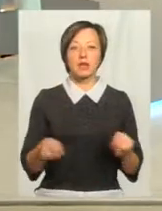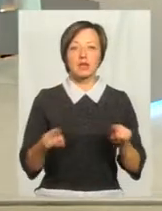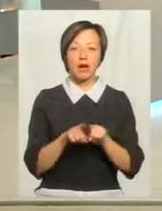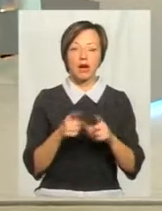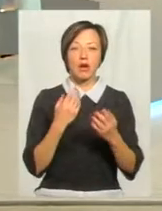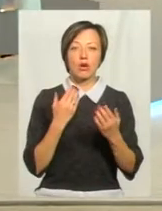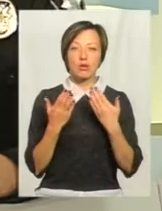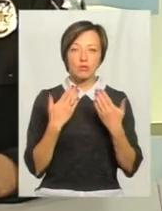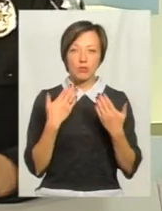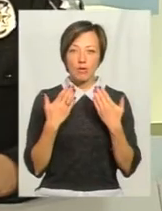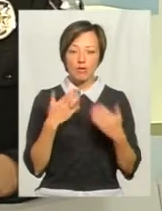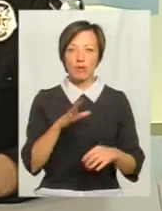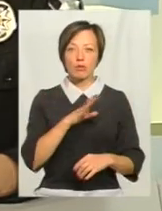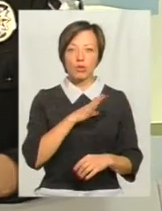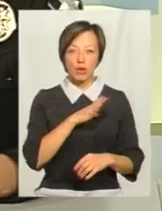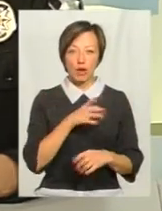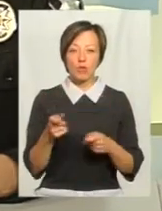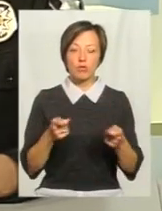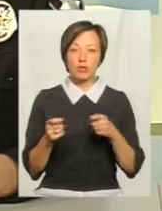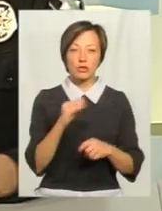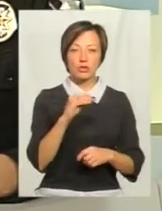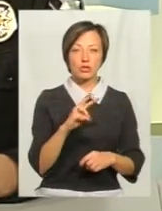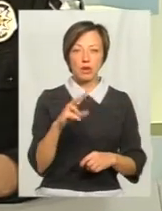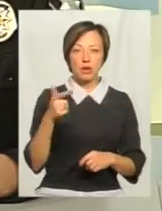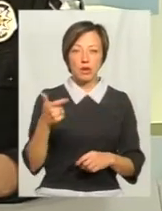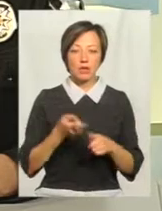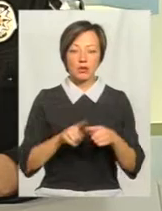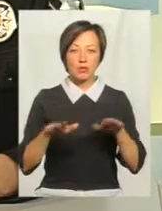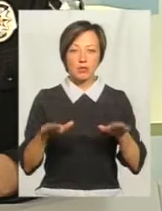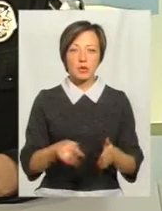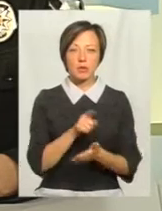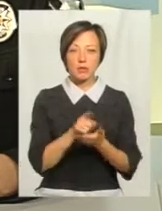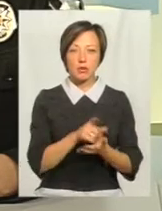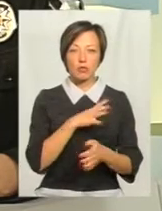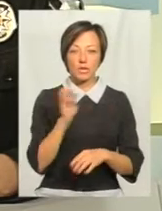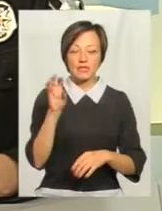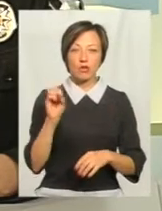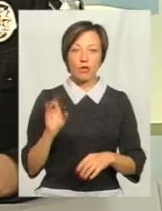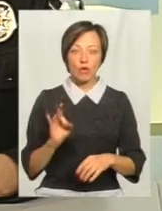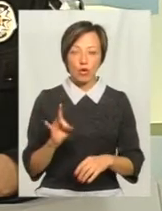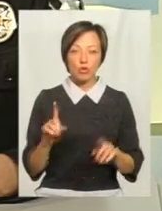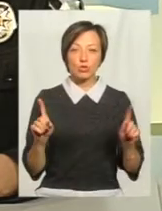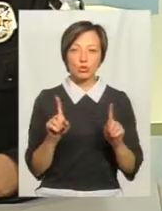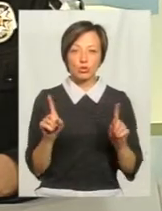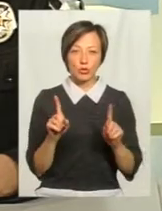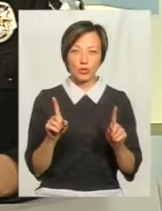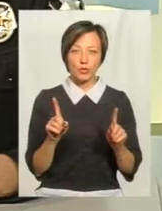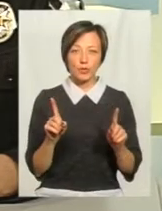була у управлінні ЖКГ про те, що там, на тому місці, мав стояти дійсно світлофор, для того, щоб